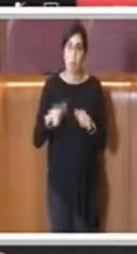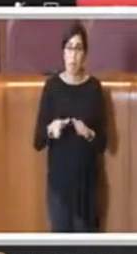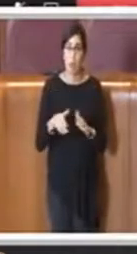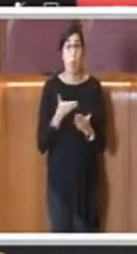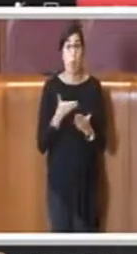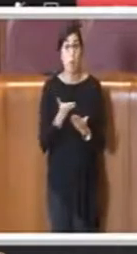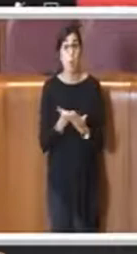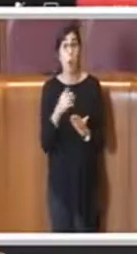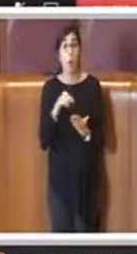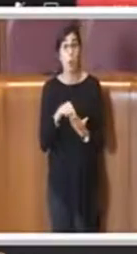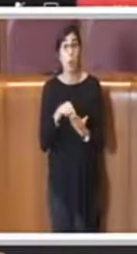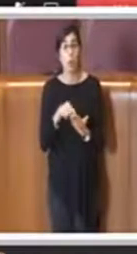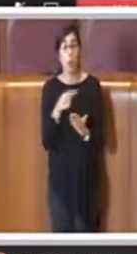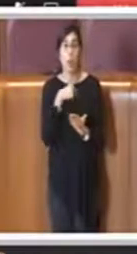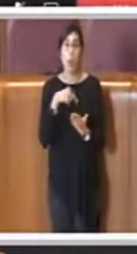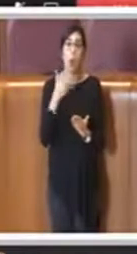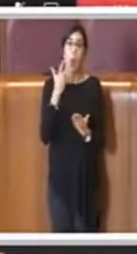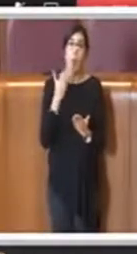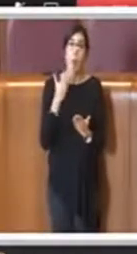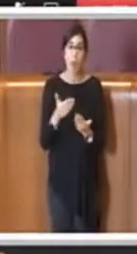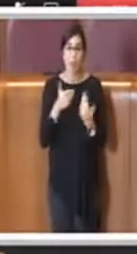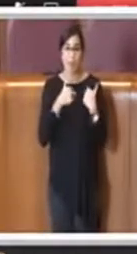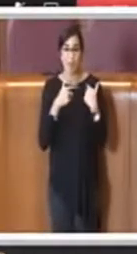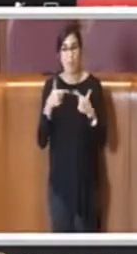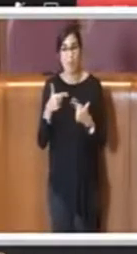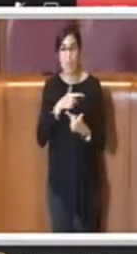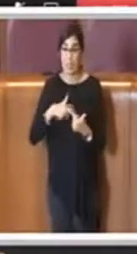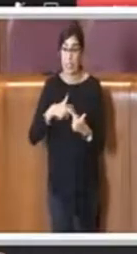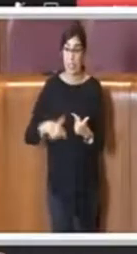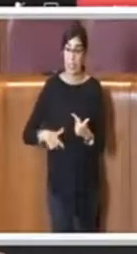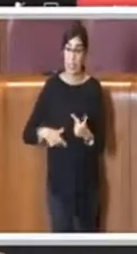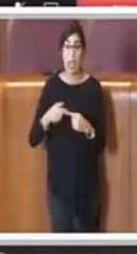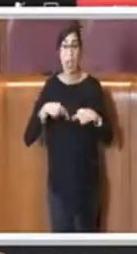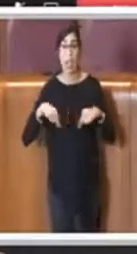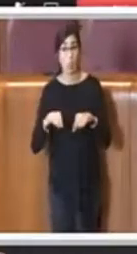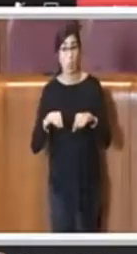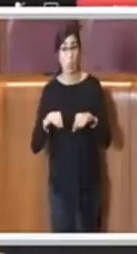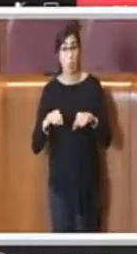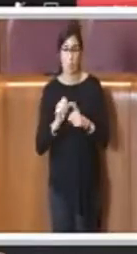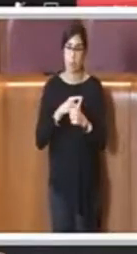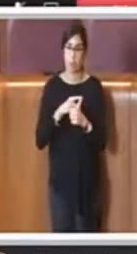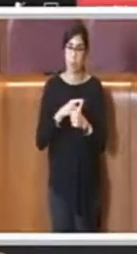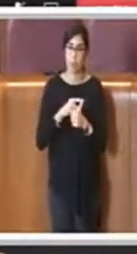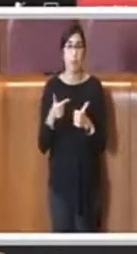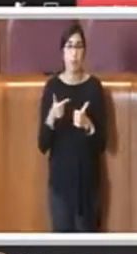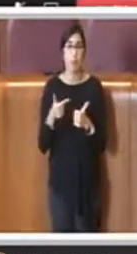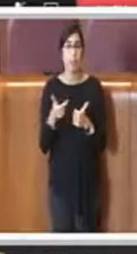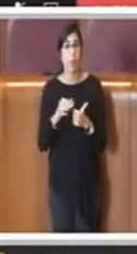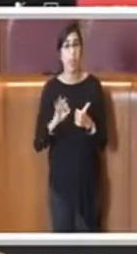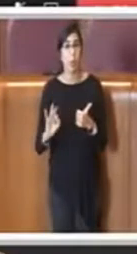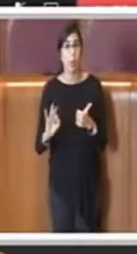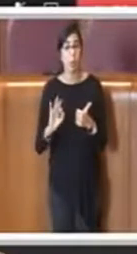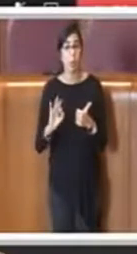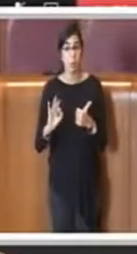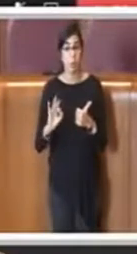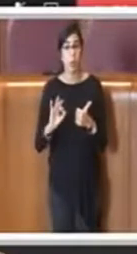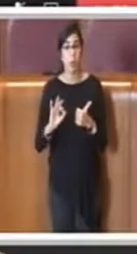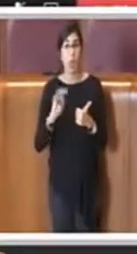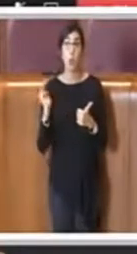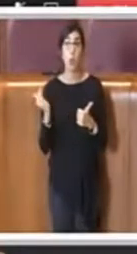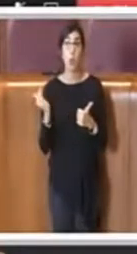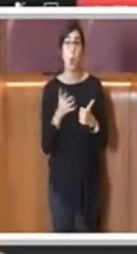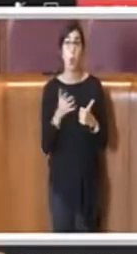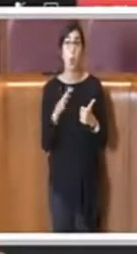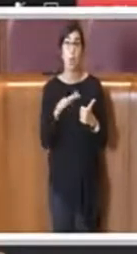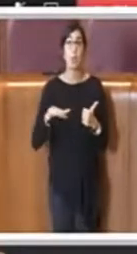impegnare la Sindaca e Giunta in primis a mettere a disposizione tutti gli spazi all